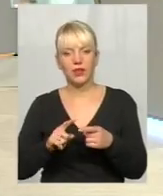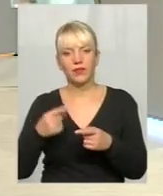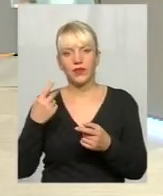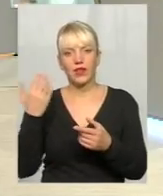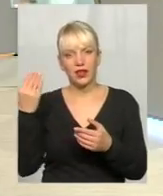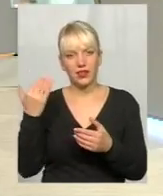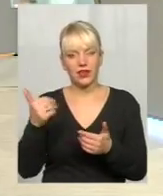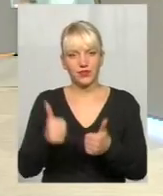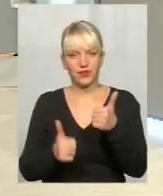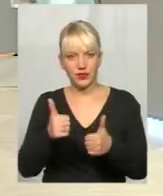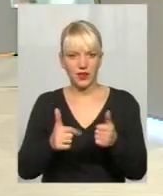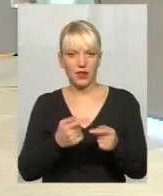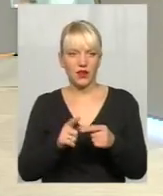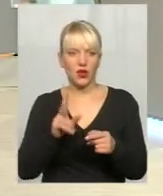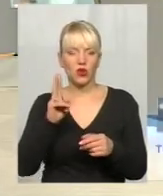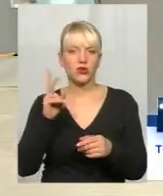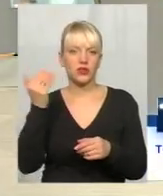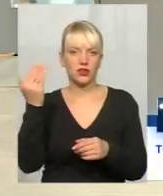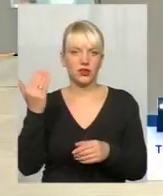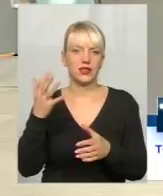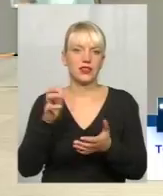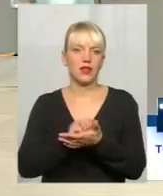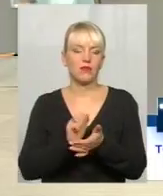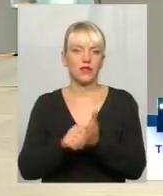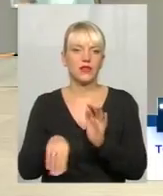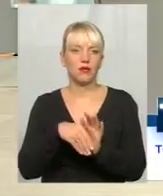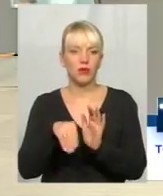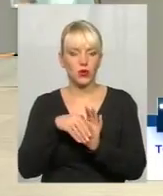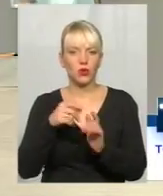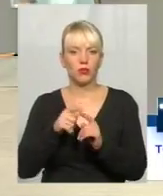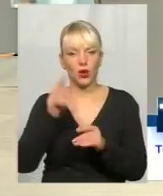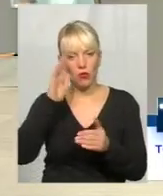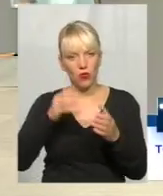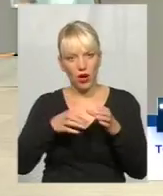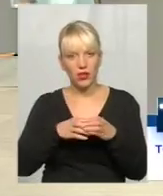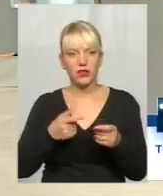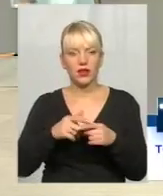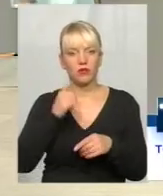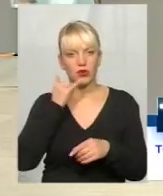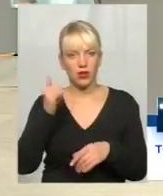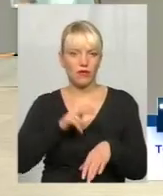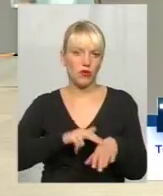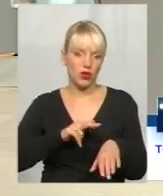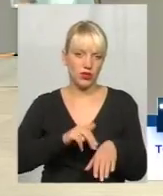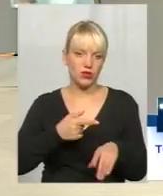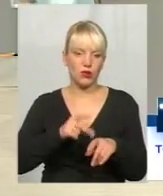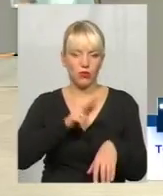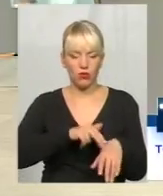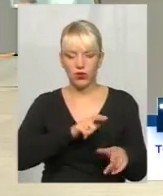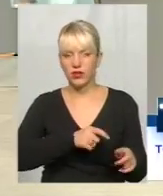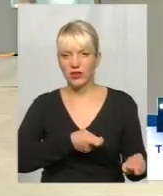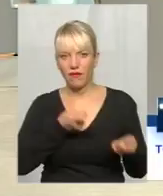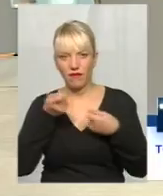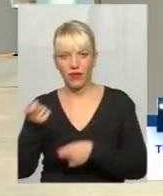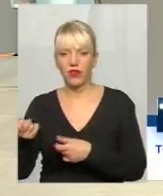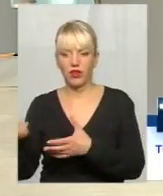він, якби, займався, ніби, підкупом виборців, ніби гроші роздавало, партія зателефонувала в штаб в поліцію, поліція виїхала, зразу же